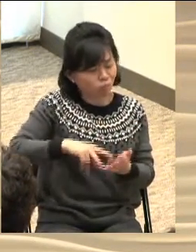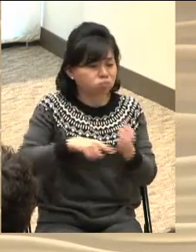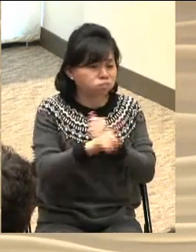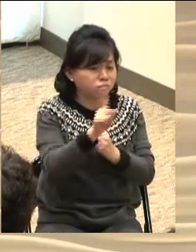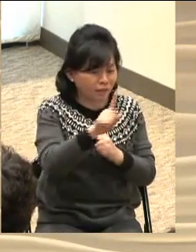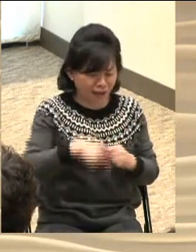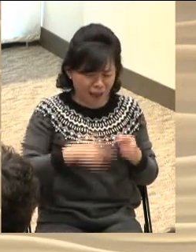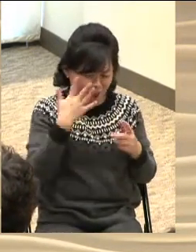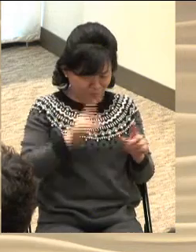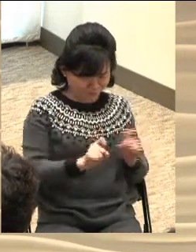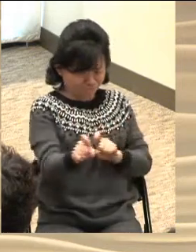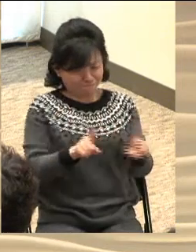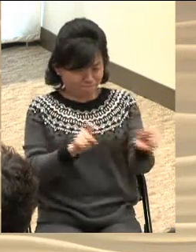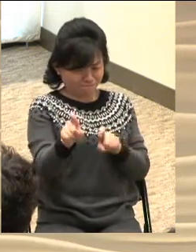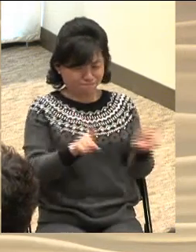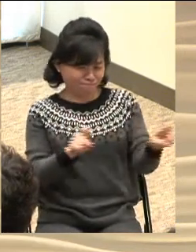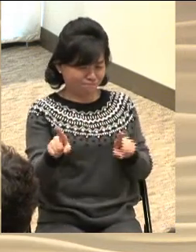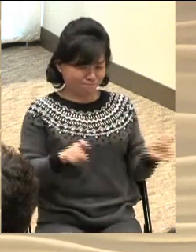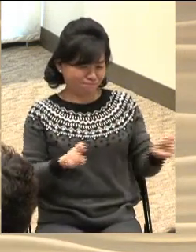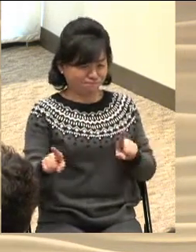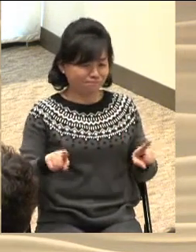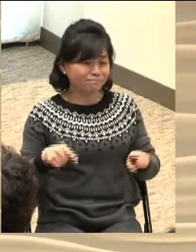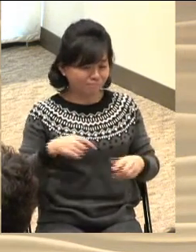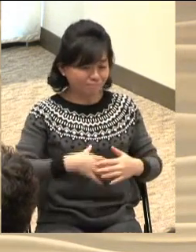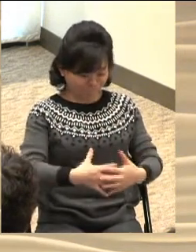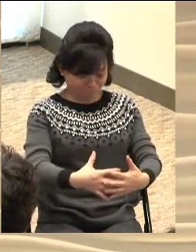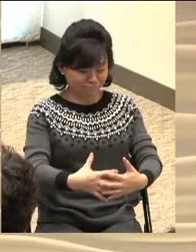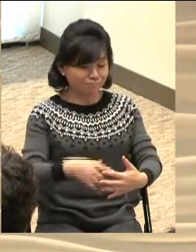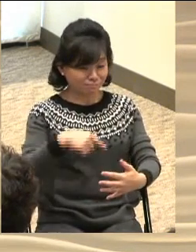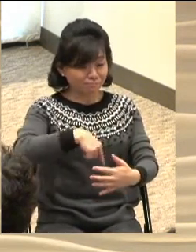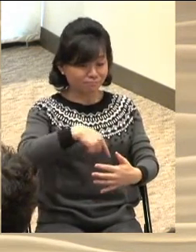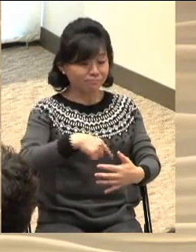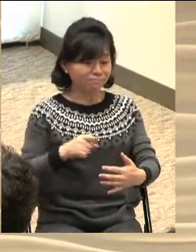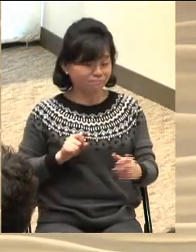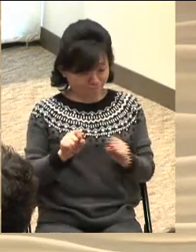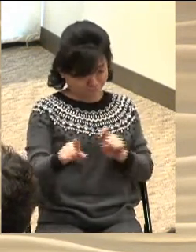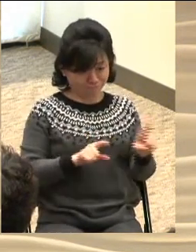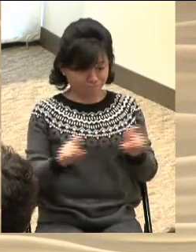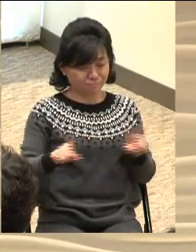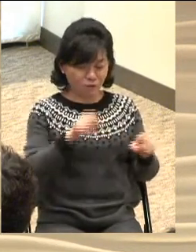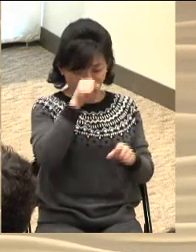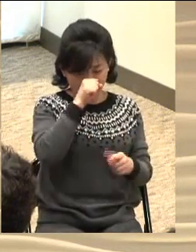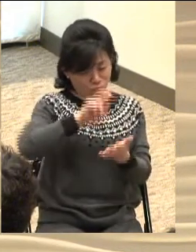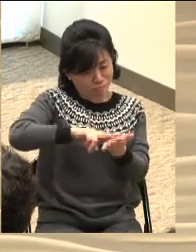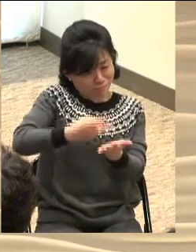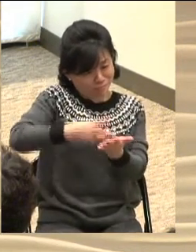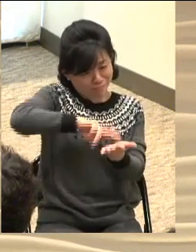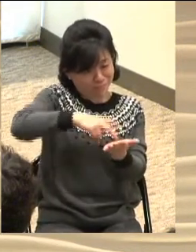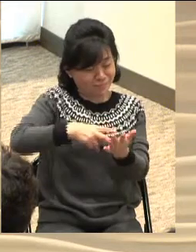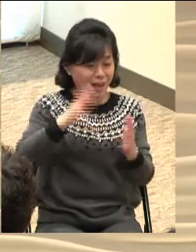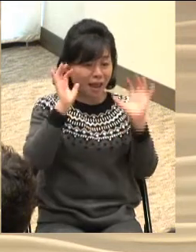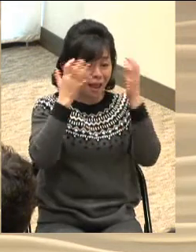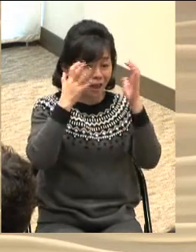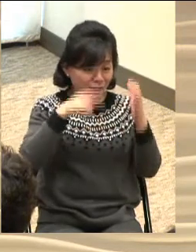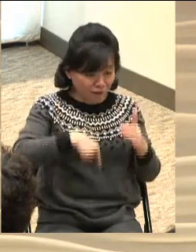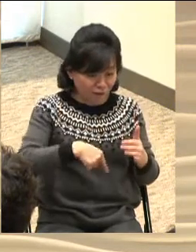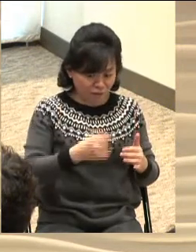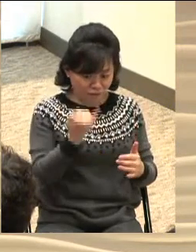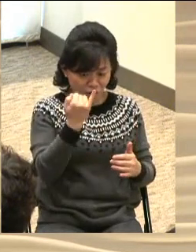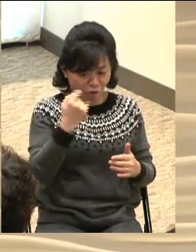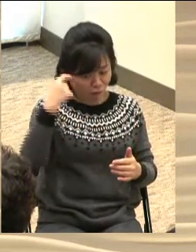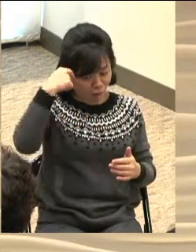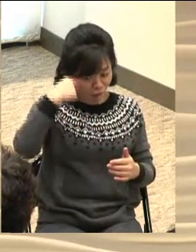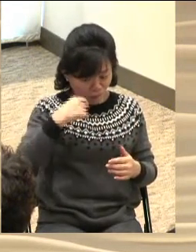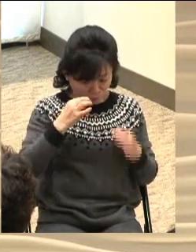아이가 발길질을 하고 있는 것이죠 아이가 내 태중에서 막 좋아서 어쩔 줄을 몰라 하는 것을 엘리사벳도